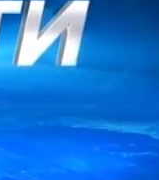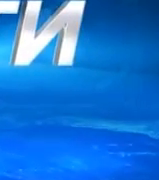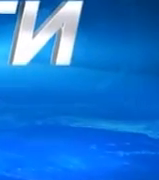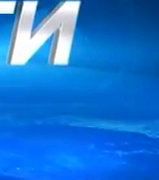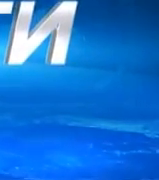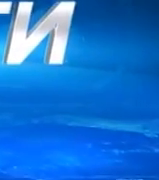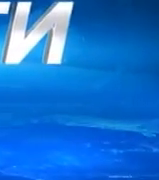Субтитры